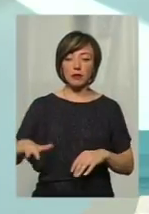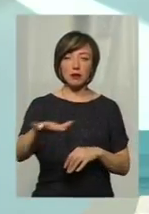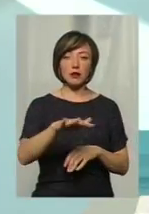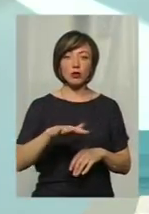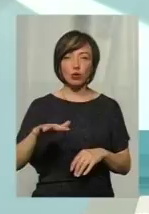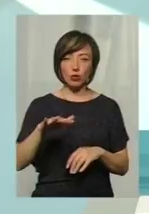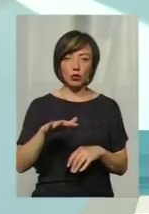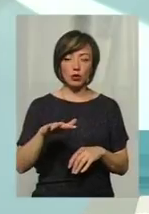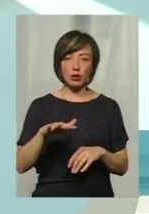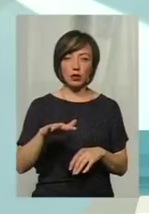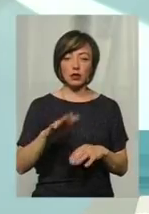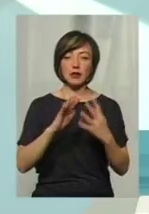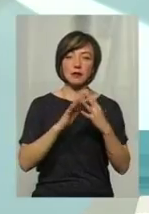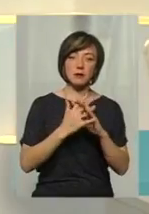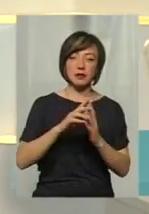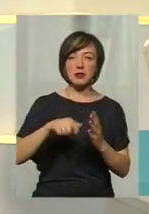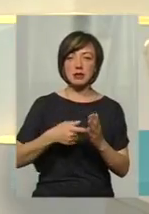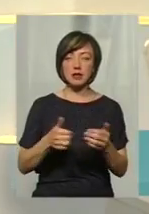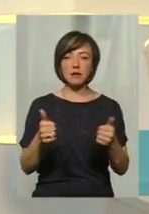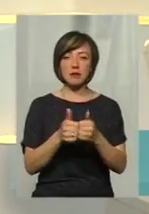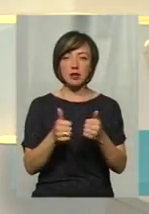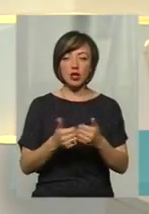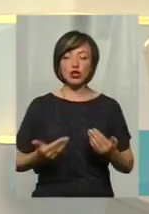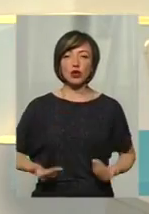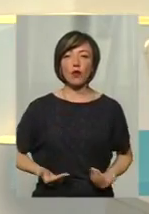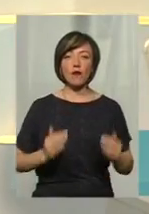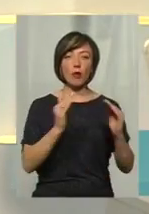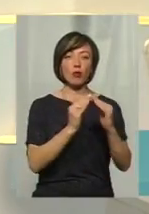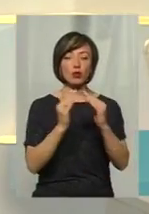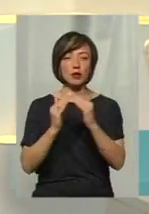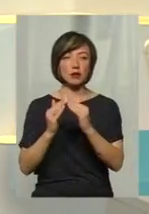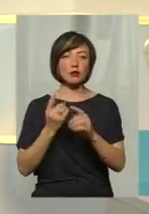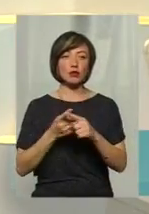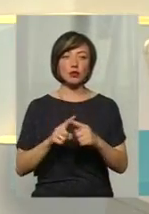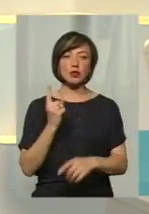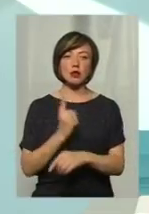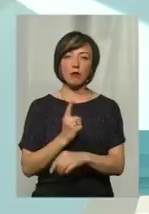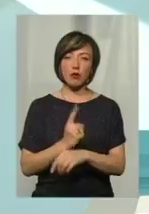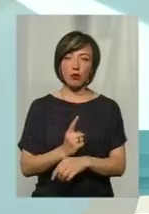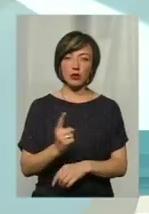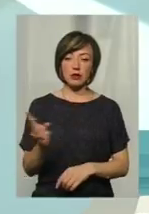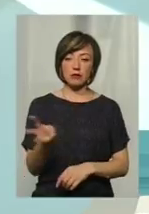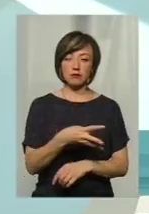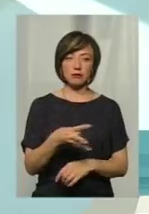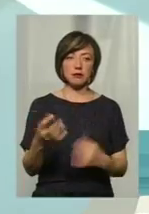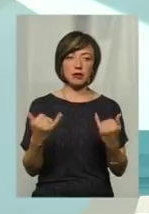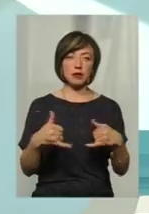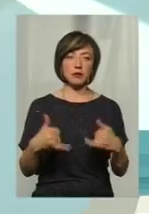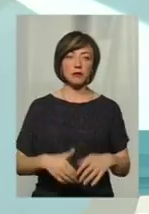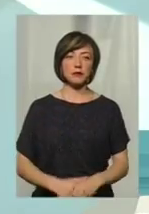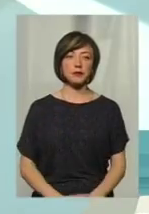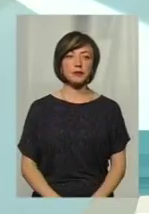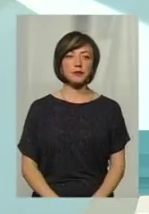населених пунктів і біля житлових будинків, тому тут заборони, тут правильно пропонентували.